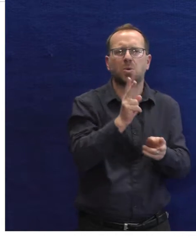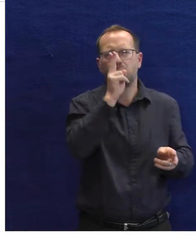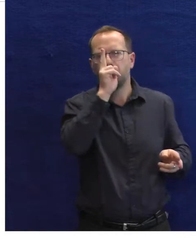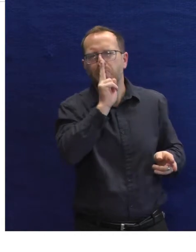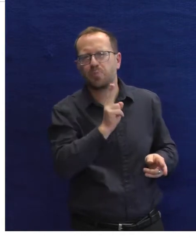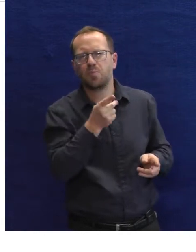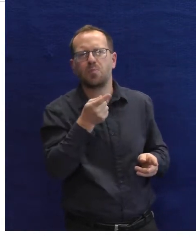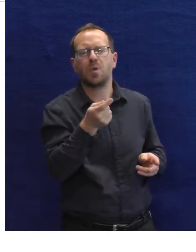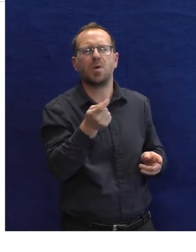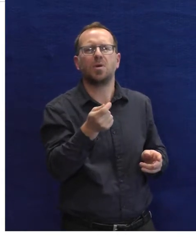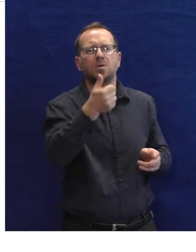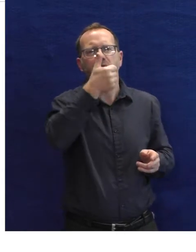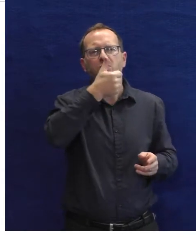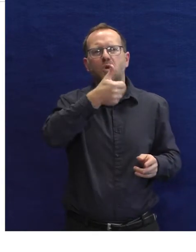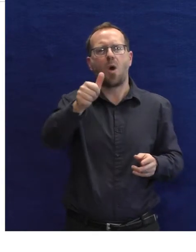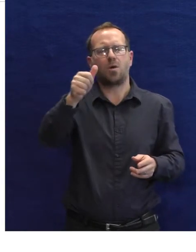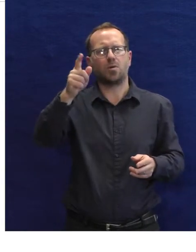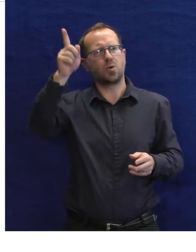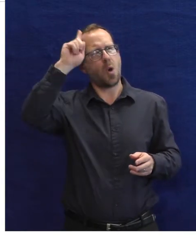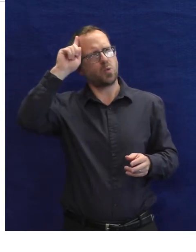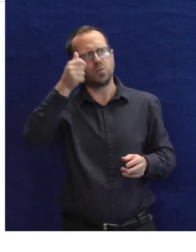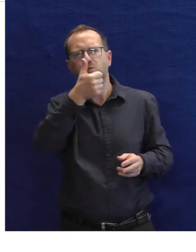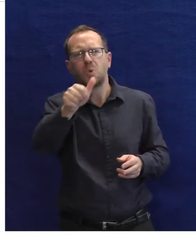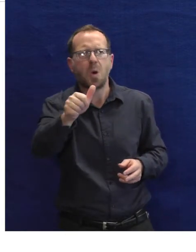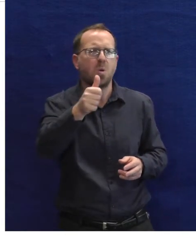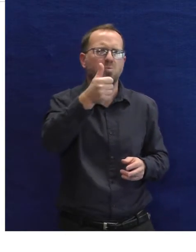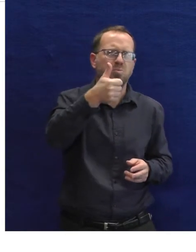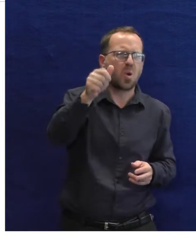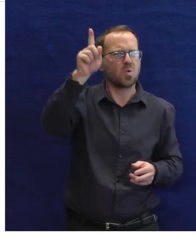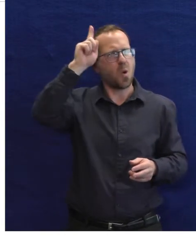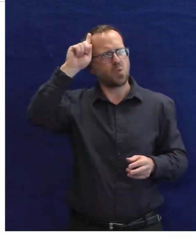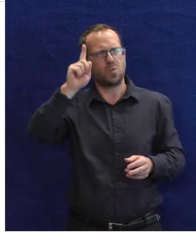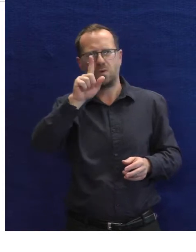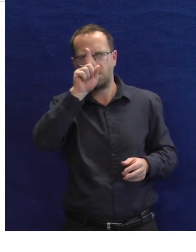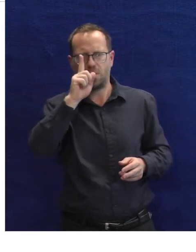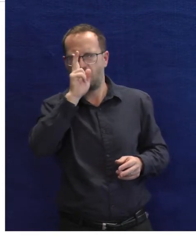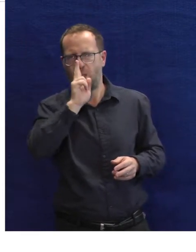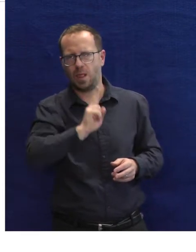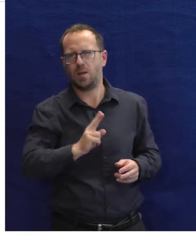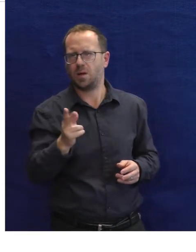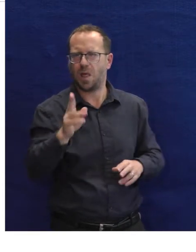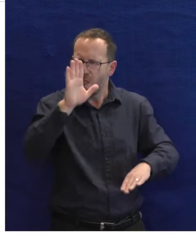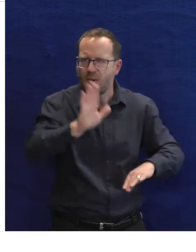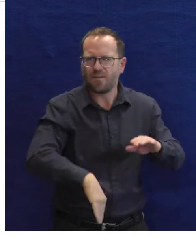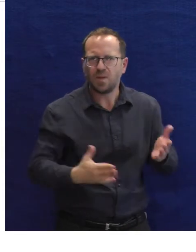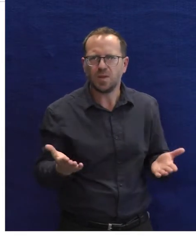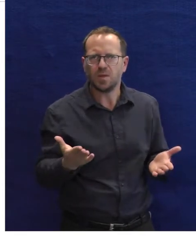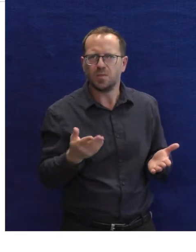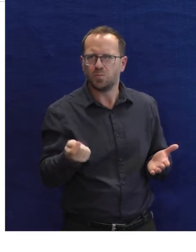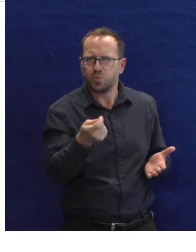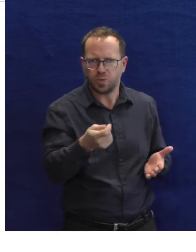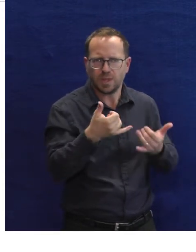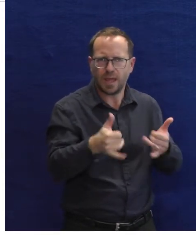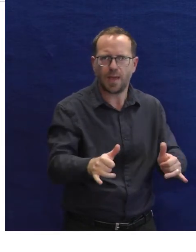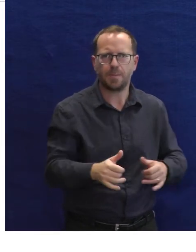uvést do původního stavu. Takže je to opravdu jako stokorunová záležitost, která, věřím, vypůjčitele